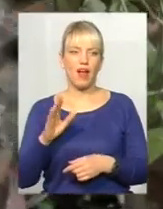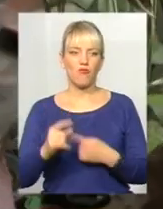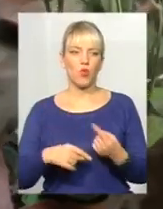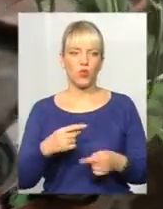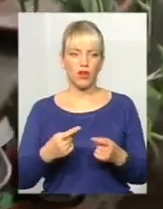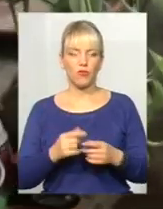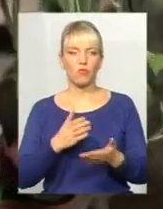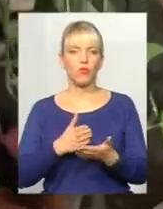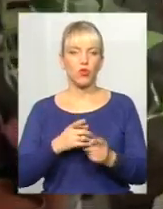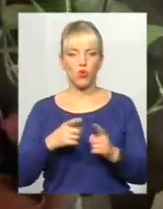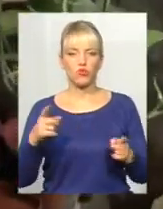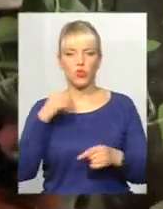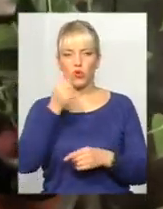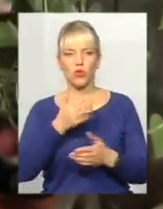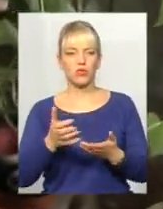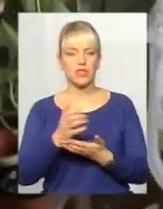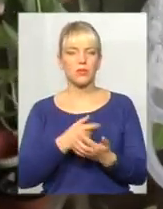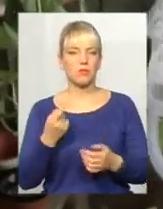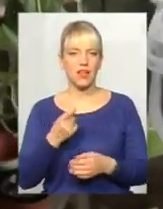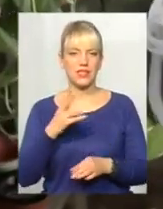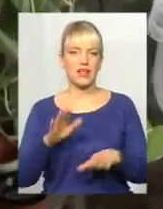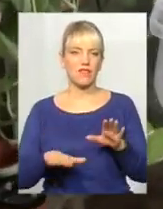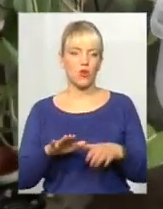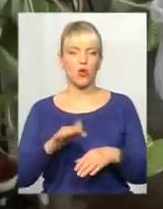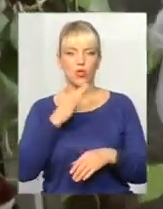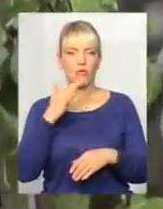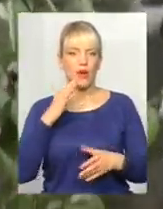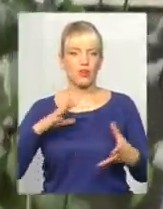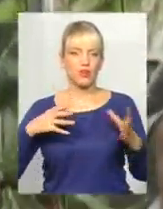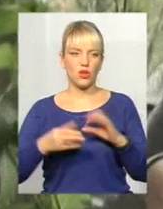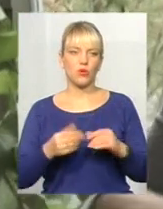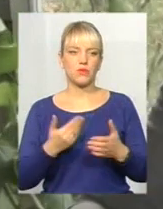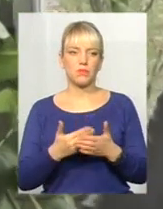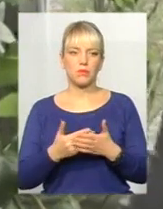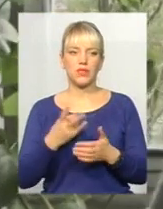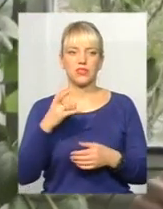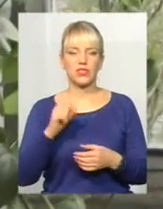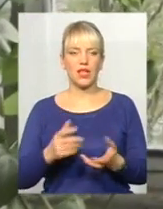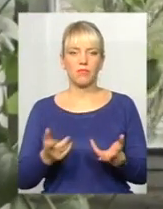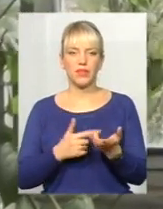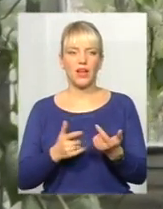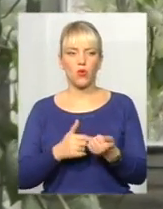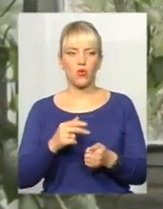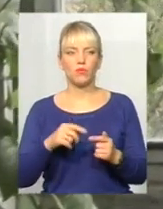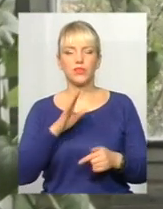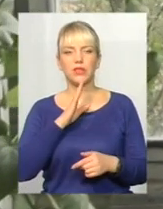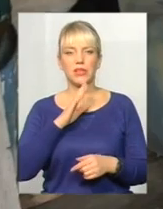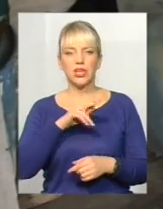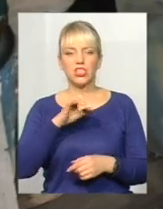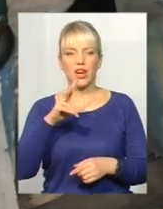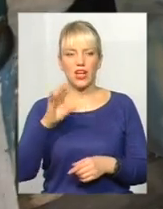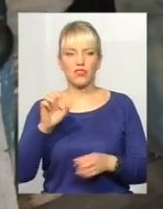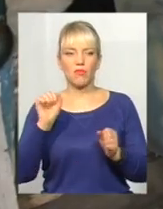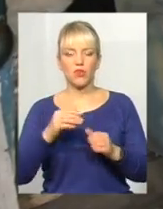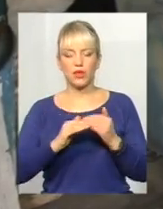Упродовж року назбирується зовсім трохи за вагою, але багато за обсягом. За приблизними підрахунками пані Черкезової, пакетиками можна